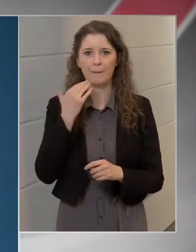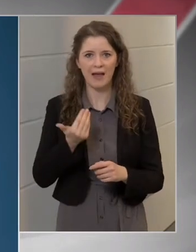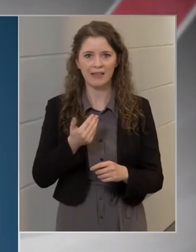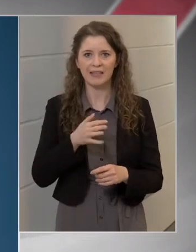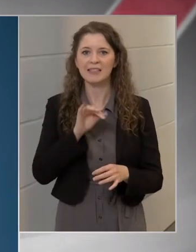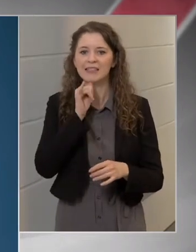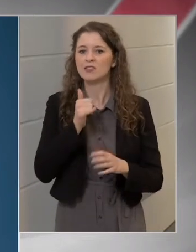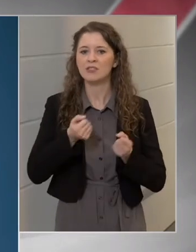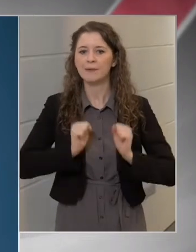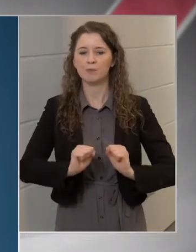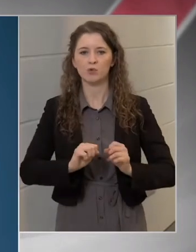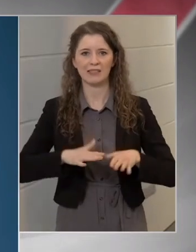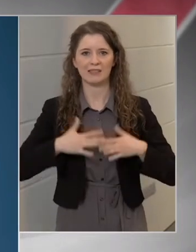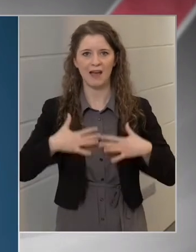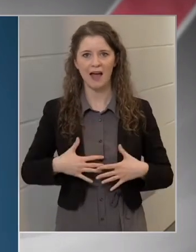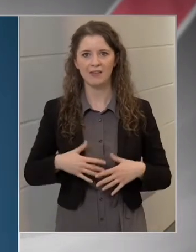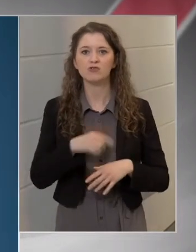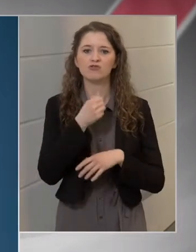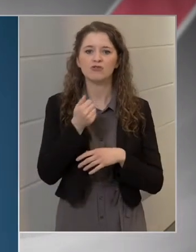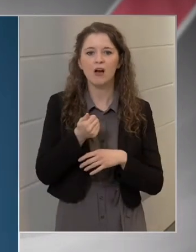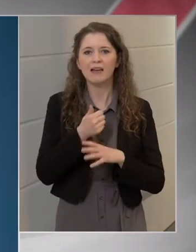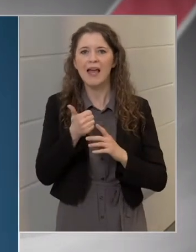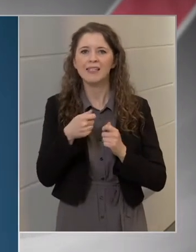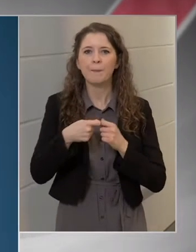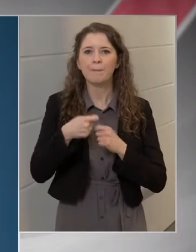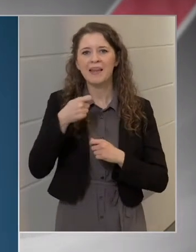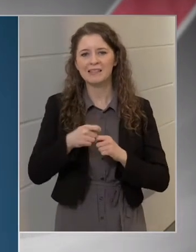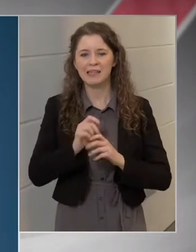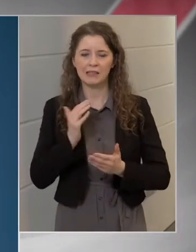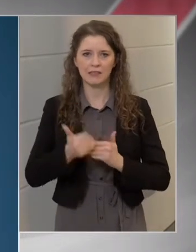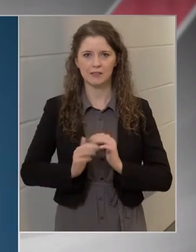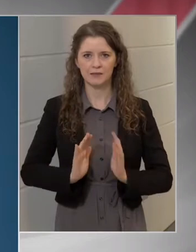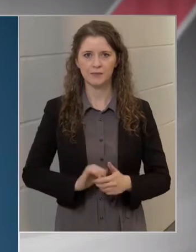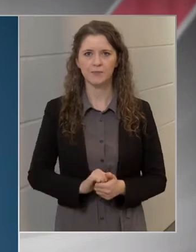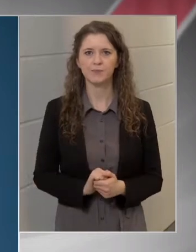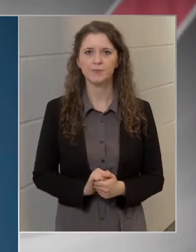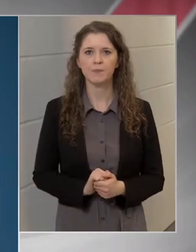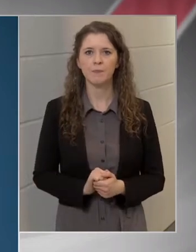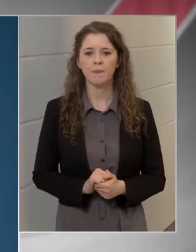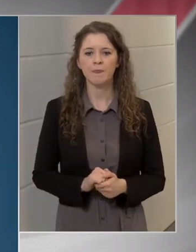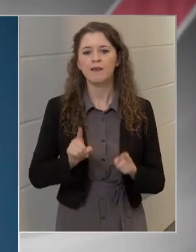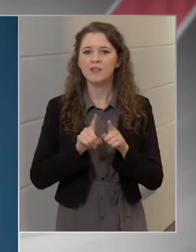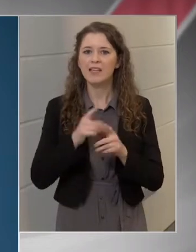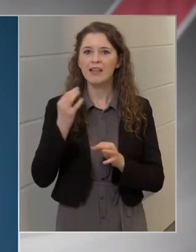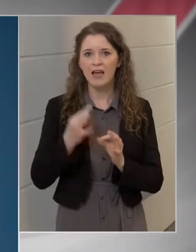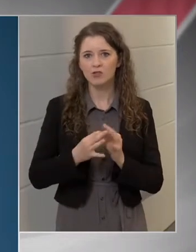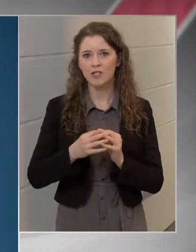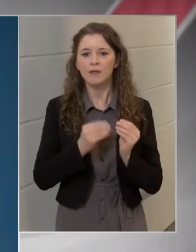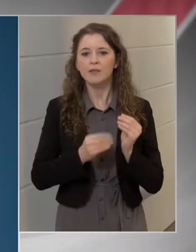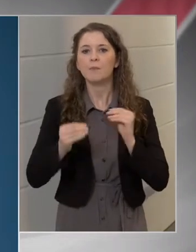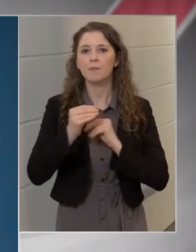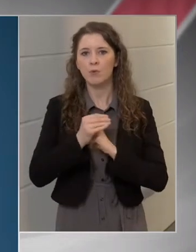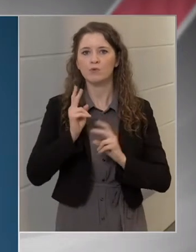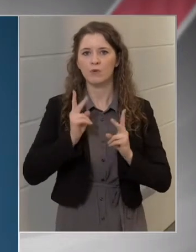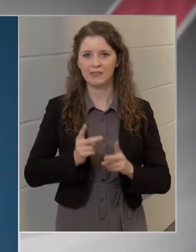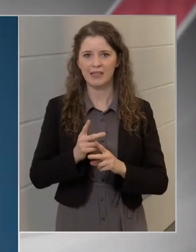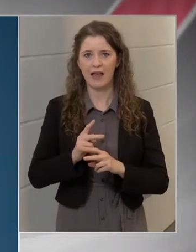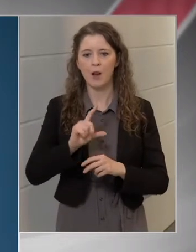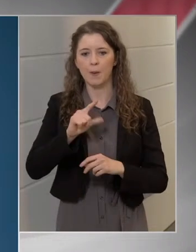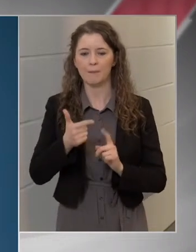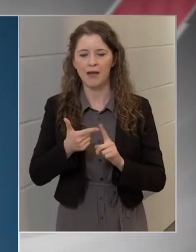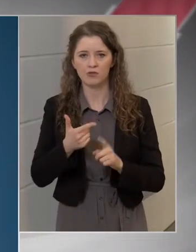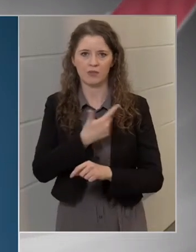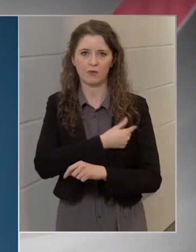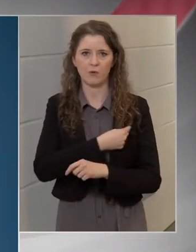egy bizonyos fokig, egy bizonyos mértékig. Ebben az esetben pótolni kell ezt az oltást.